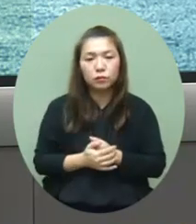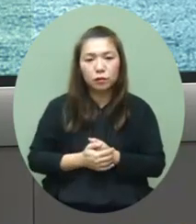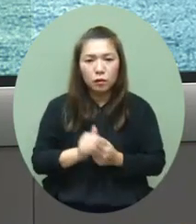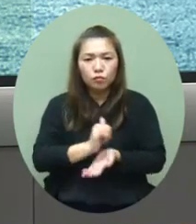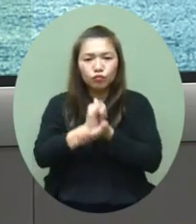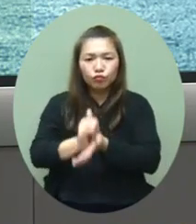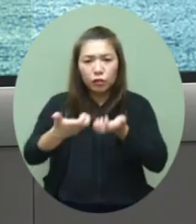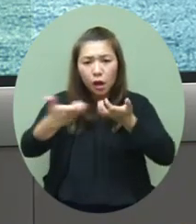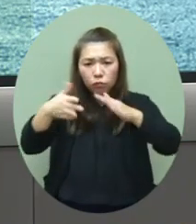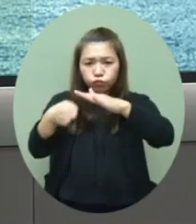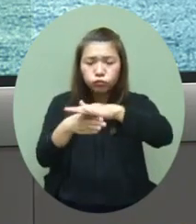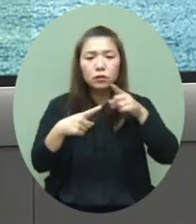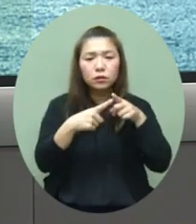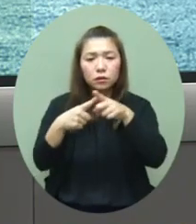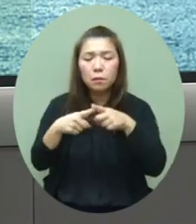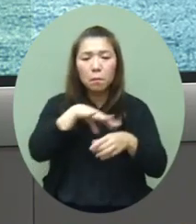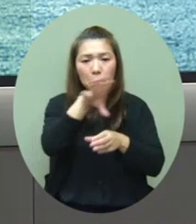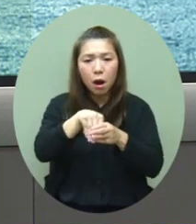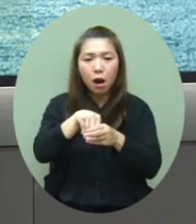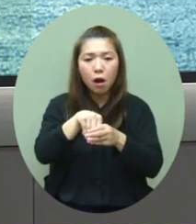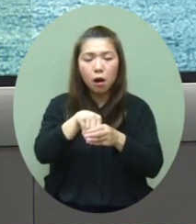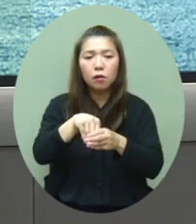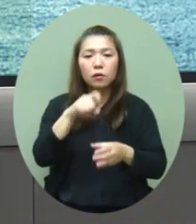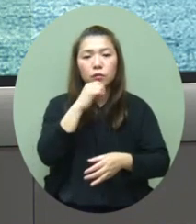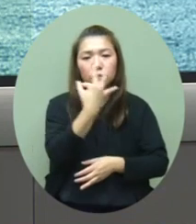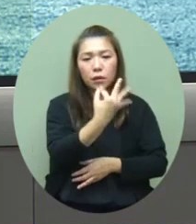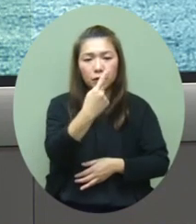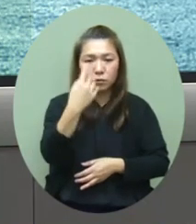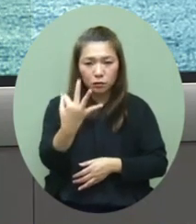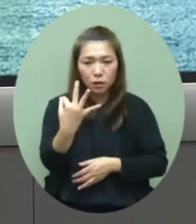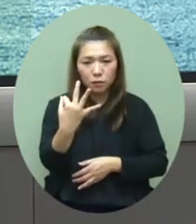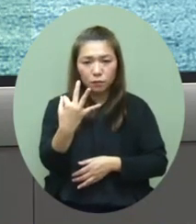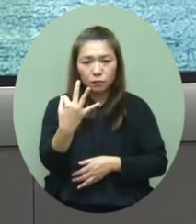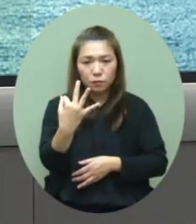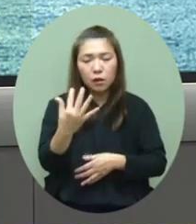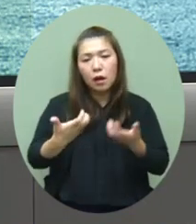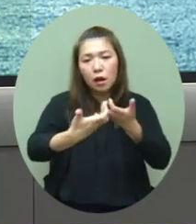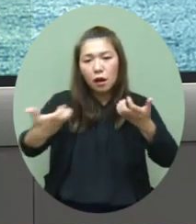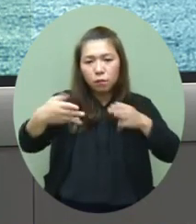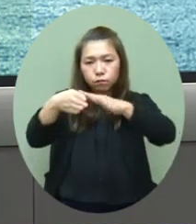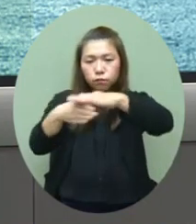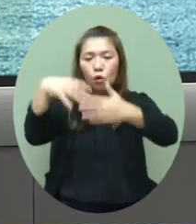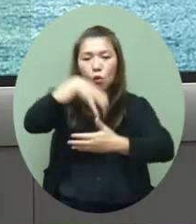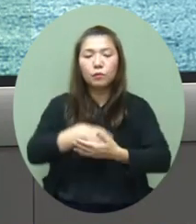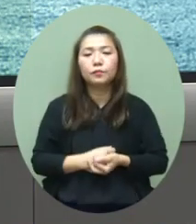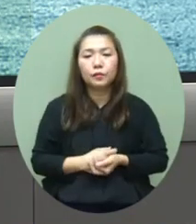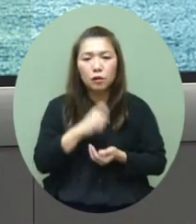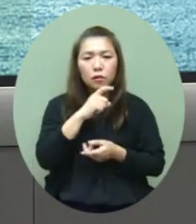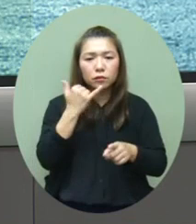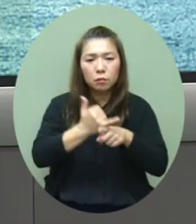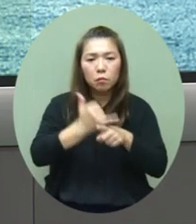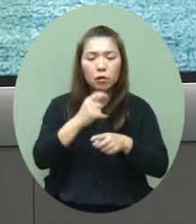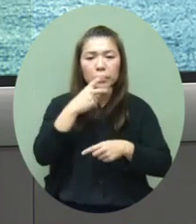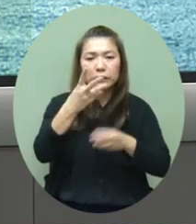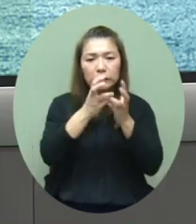需要入住隔离设施的病人当中有313名的病人在隔离的病房16名的病人在